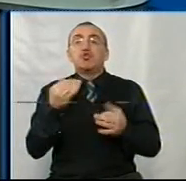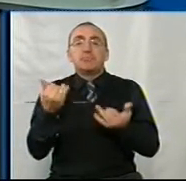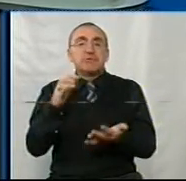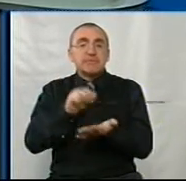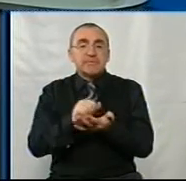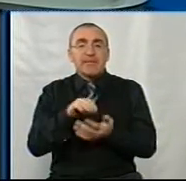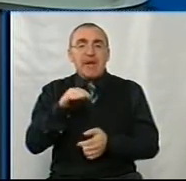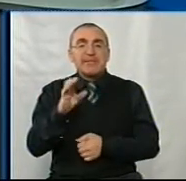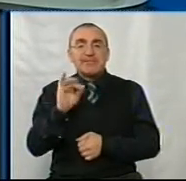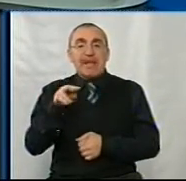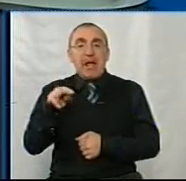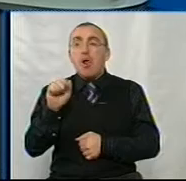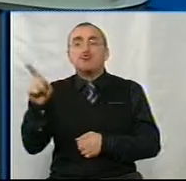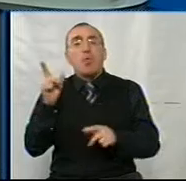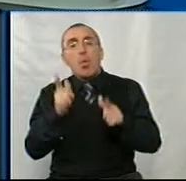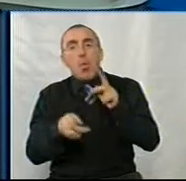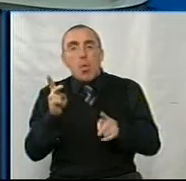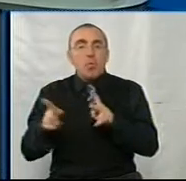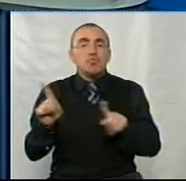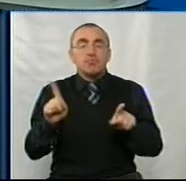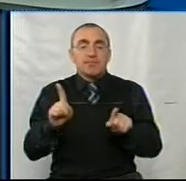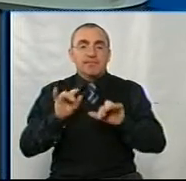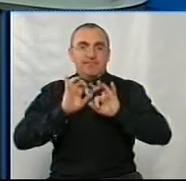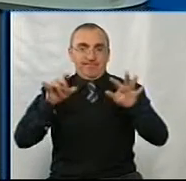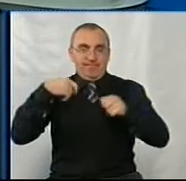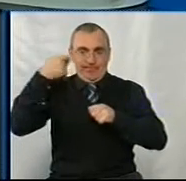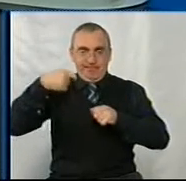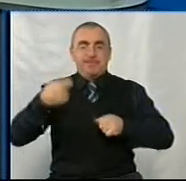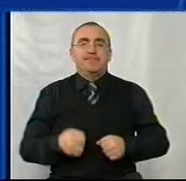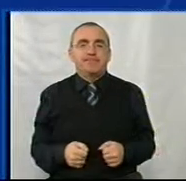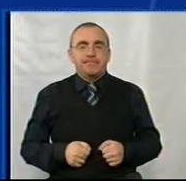займається Тетяна Сила, що вона готує в сюжеті моїх колег із Служби новин.